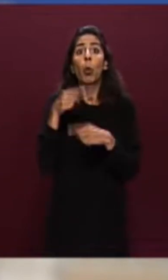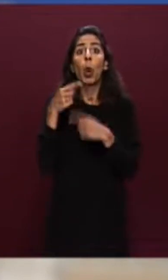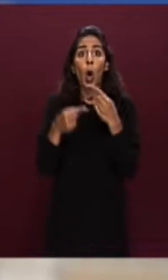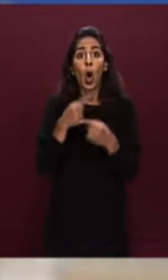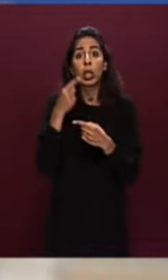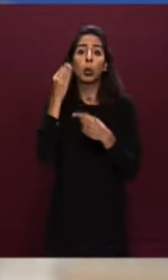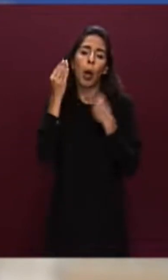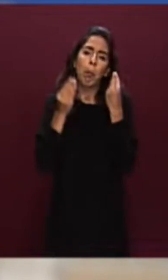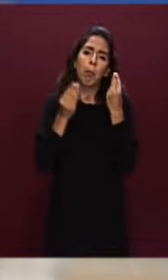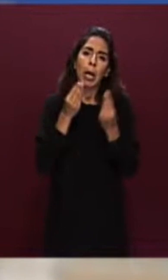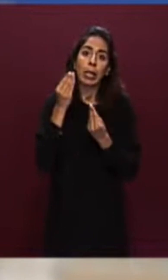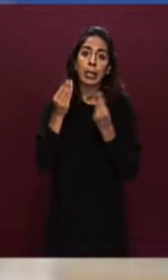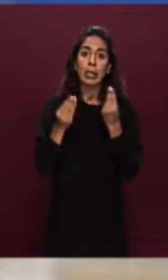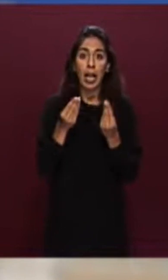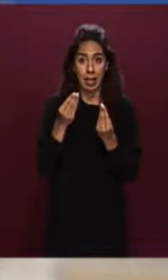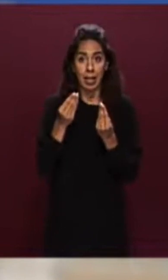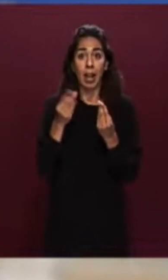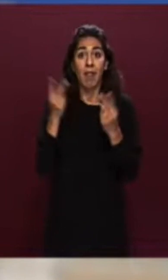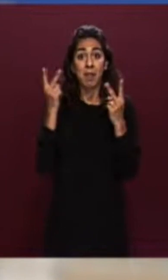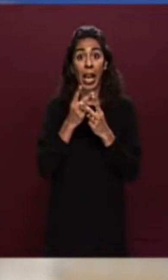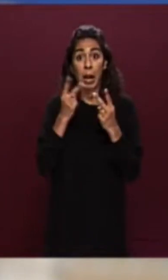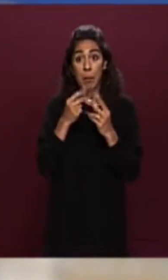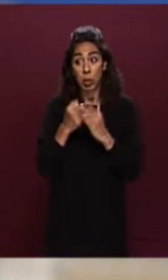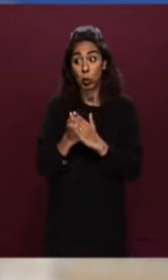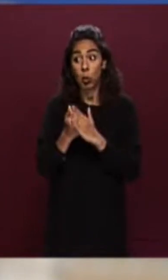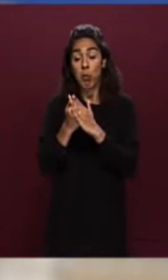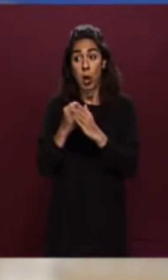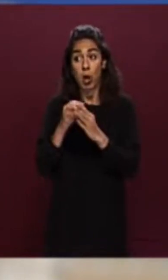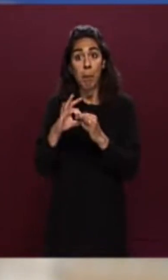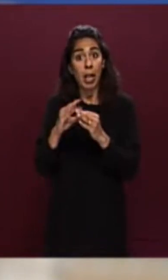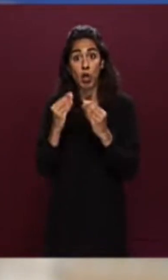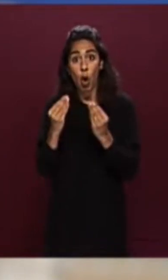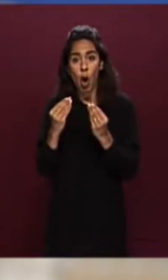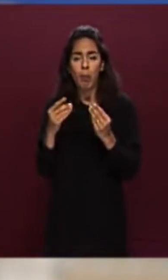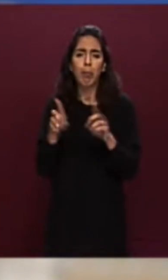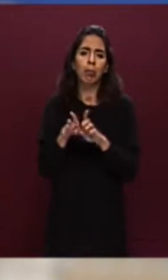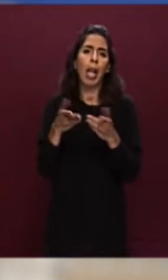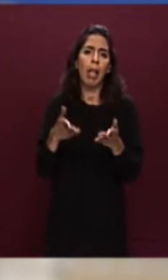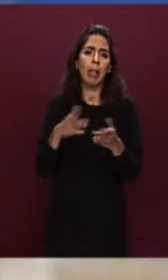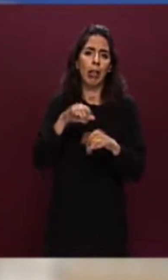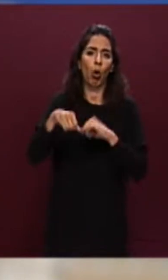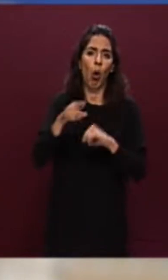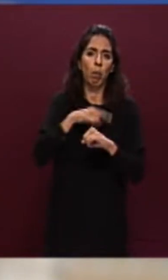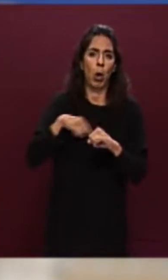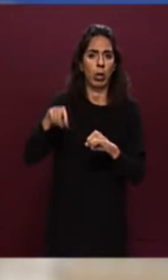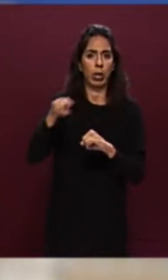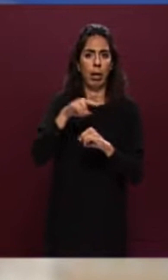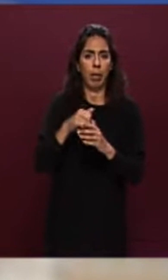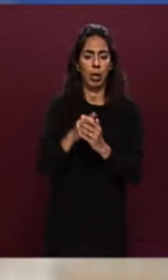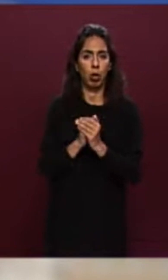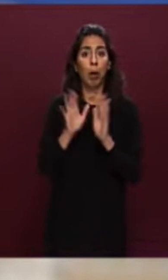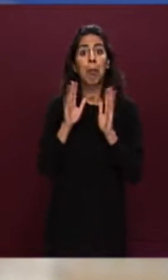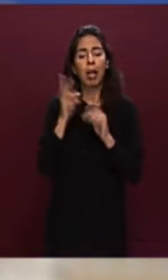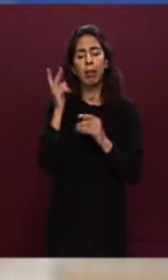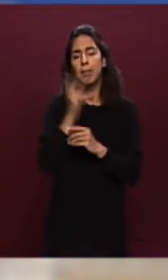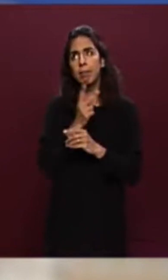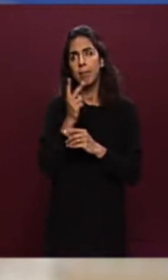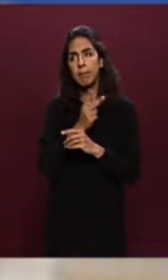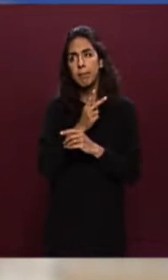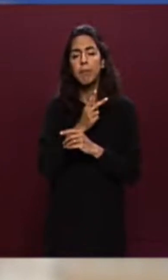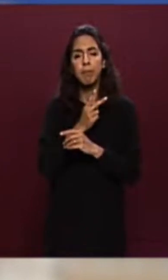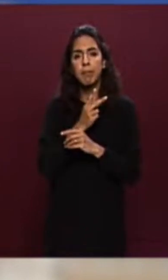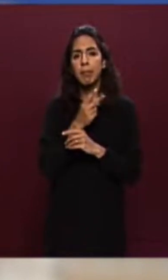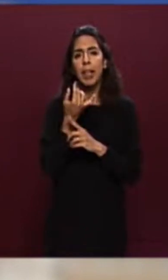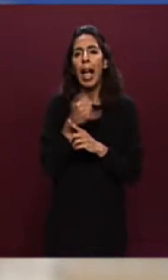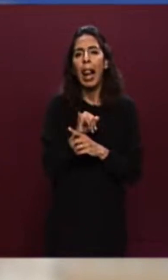la pace la stiamo facendo adesso. Però vedete, alla fine la verità non